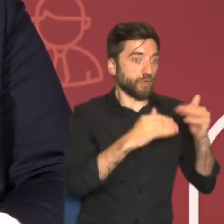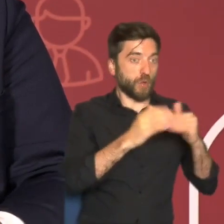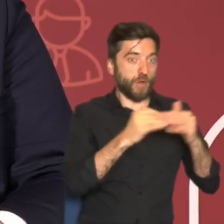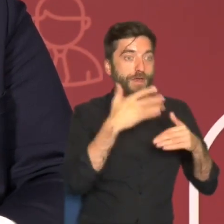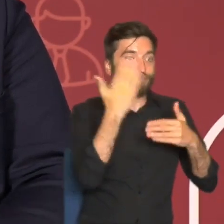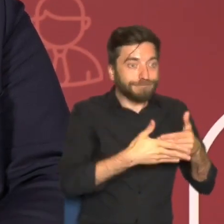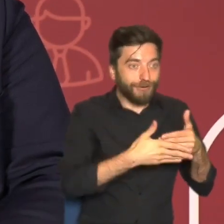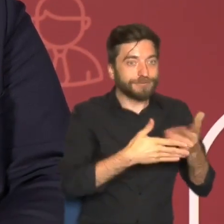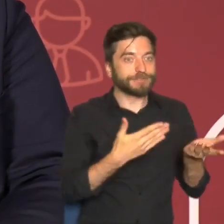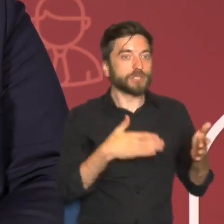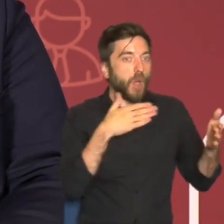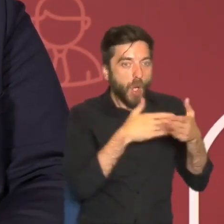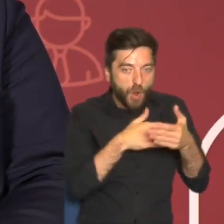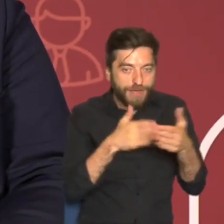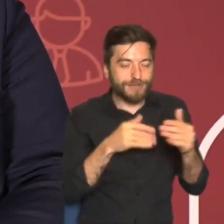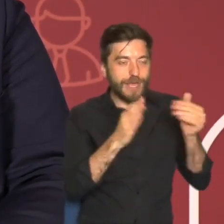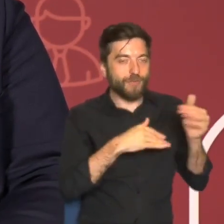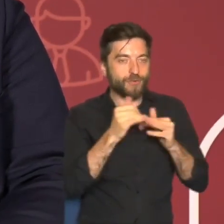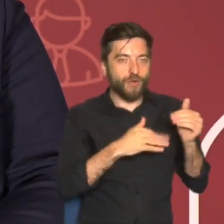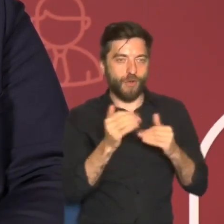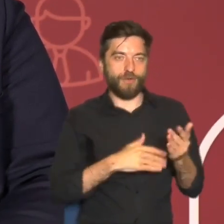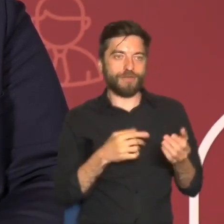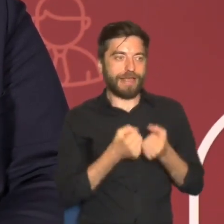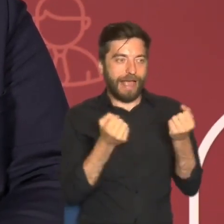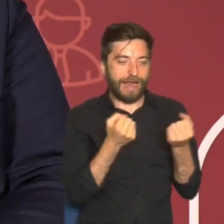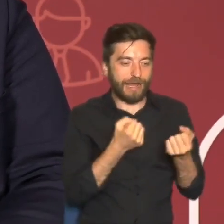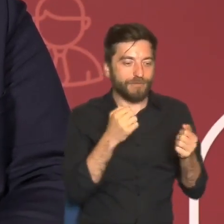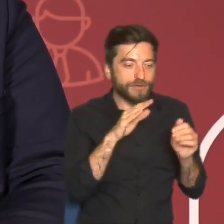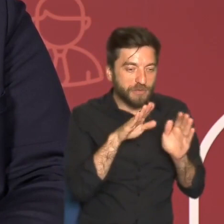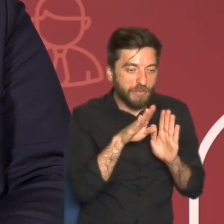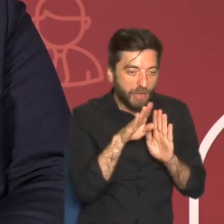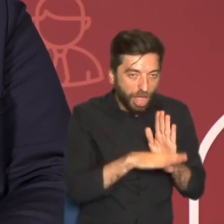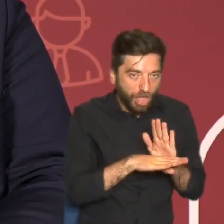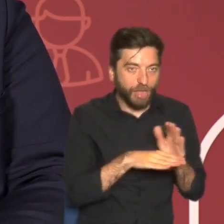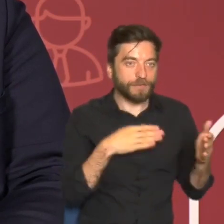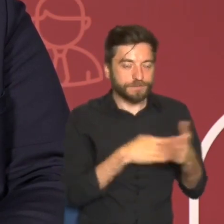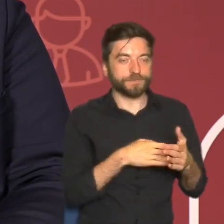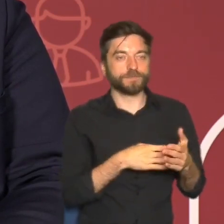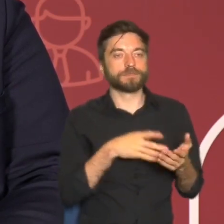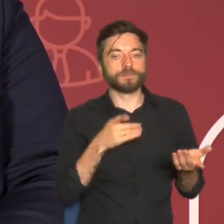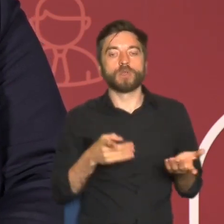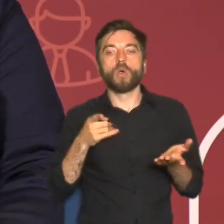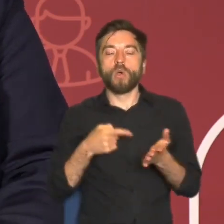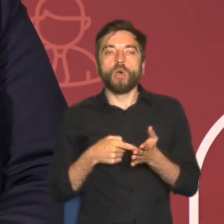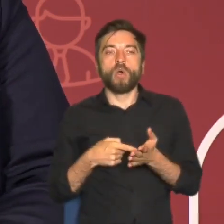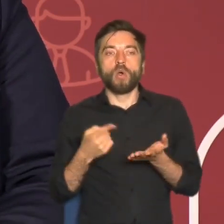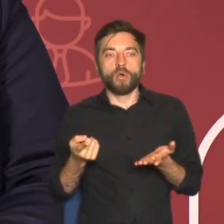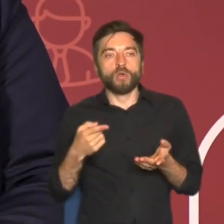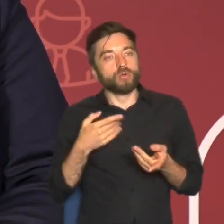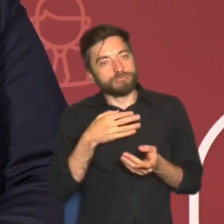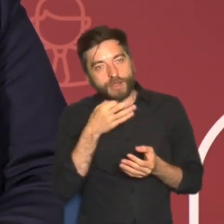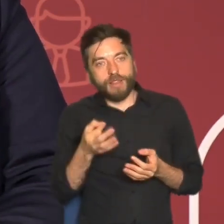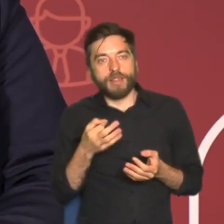czyli jeszcze ograniczenia tej niskiej aktywności natomiast w kontekście suburbanizacji wydaje mi się że tak